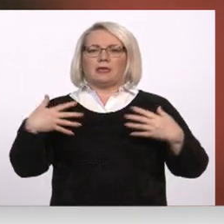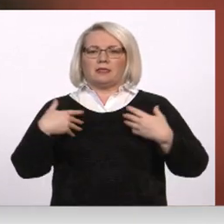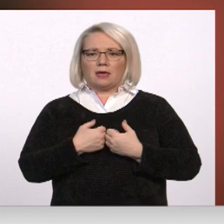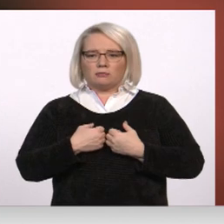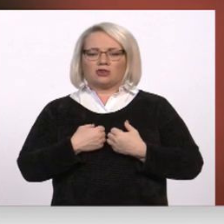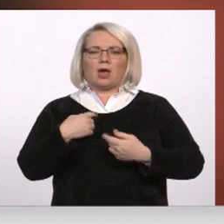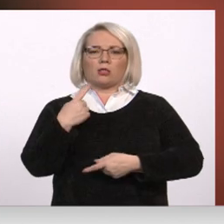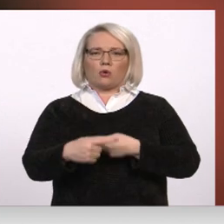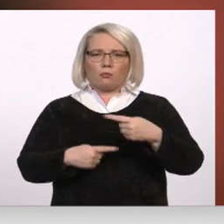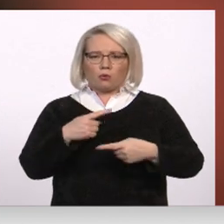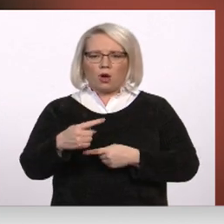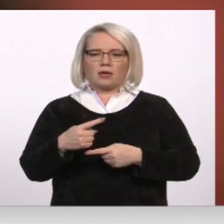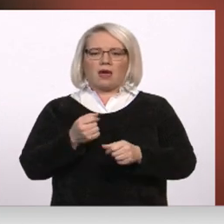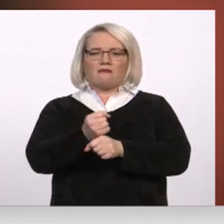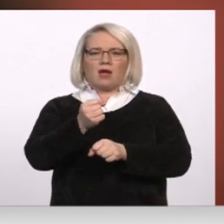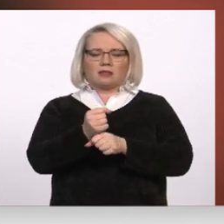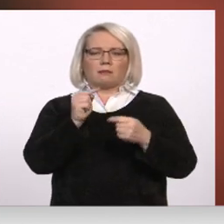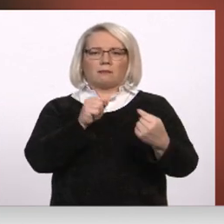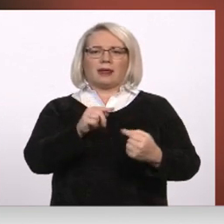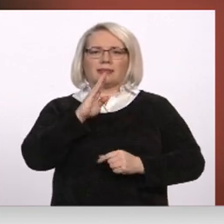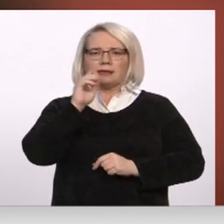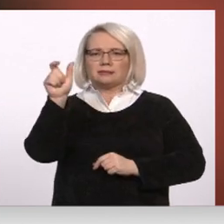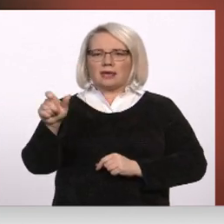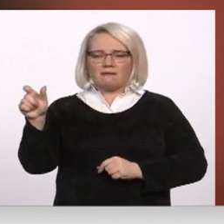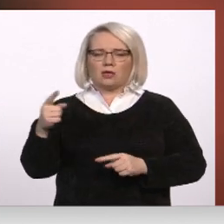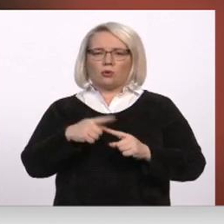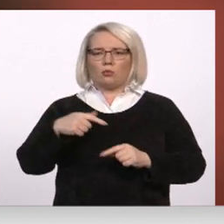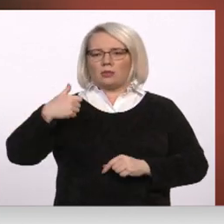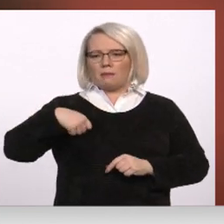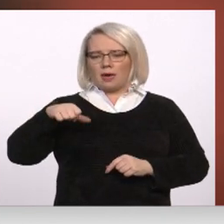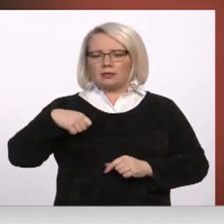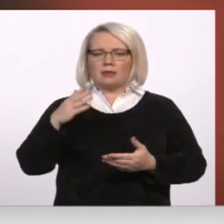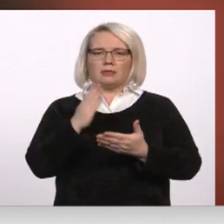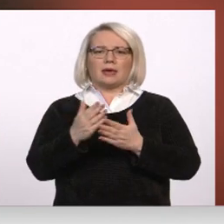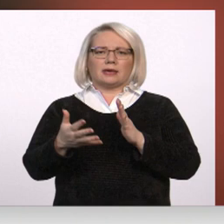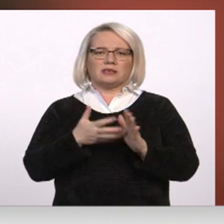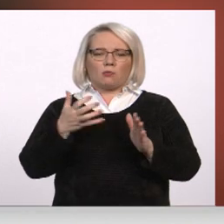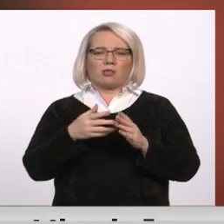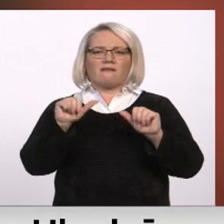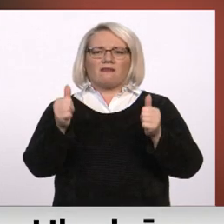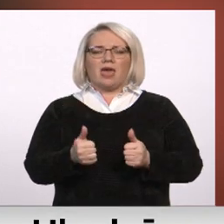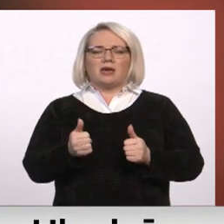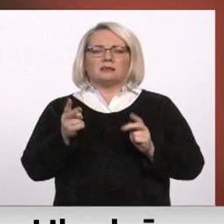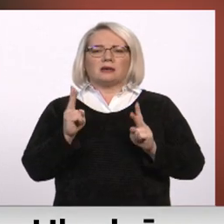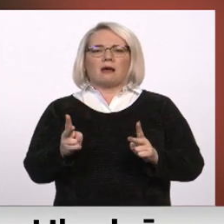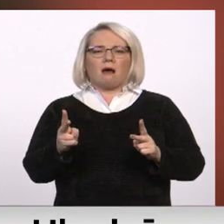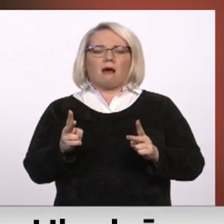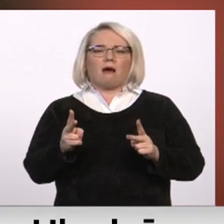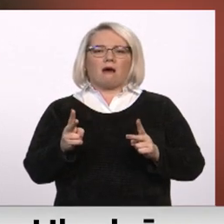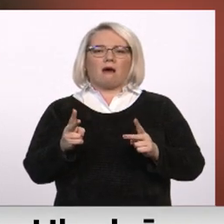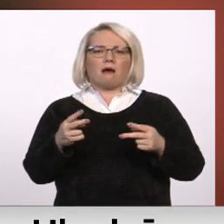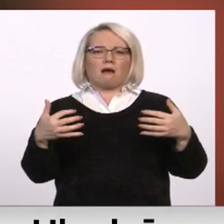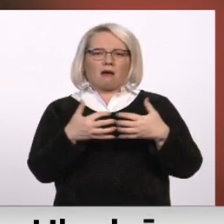vardarbība pret sievieti un meitenēm tiek izmantot kā ierotas karā, kā agresijas